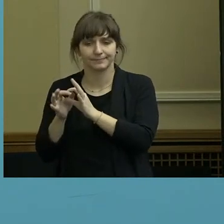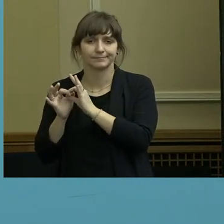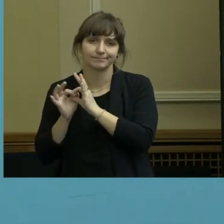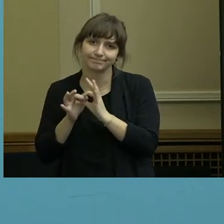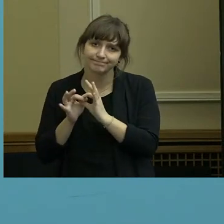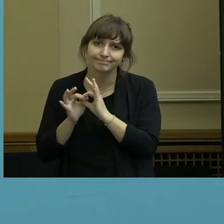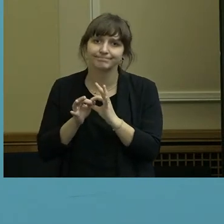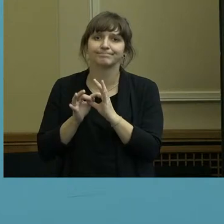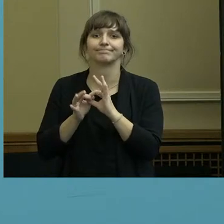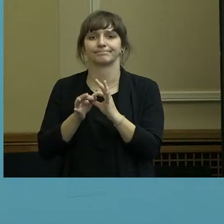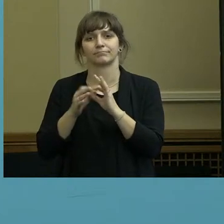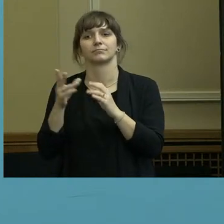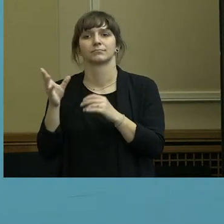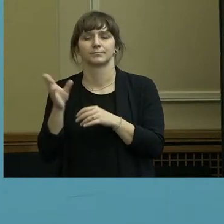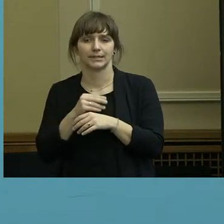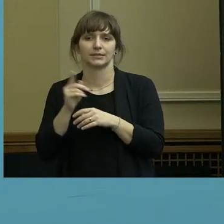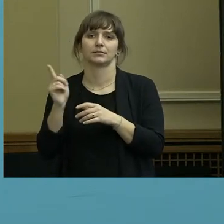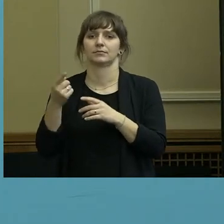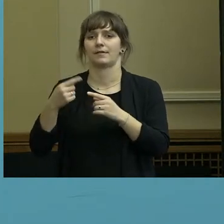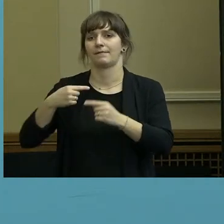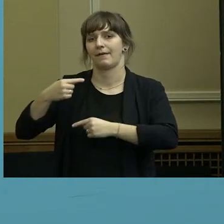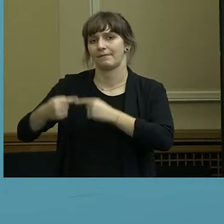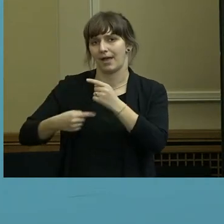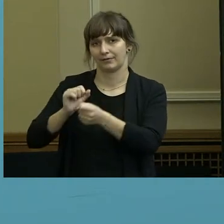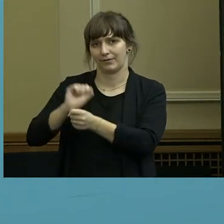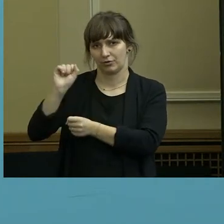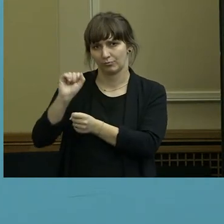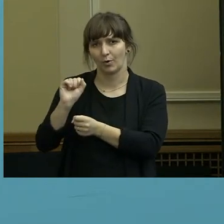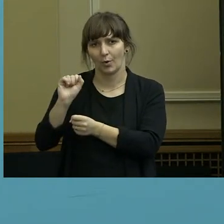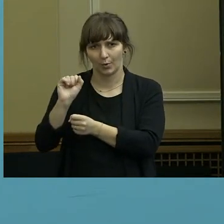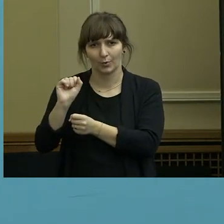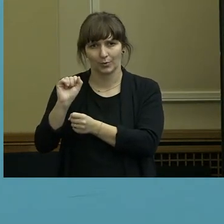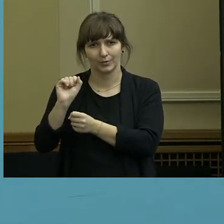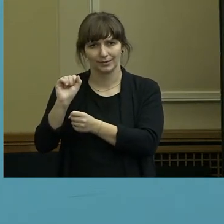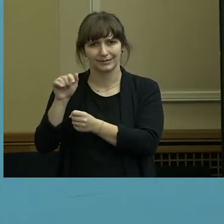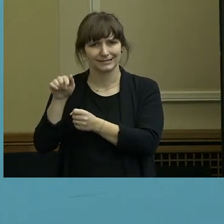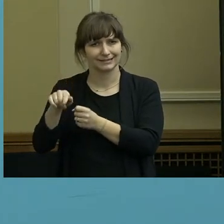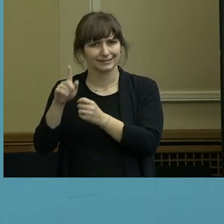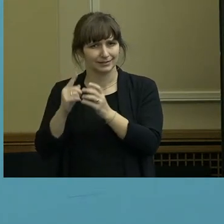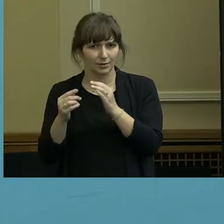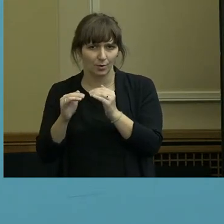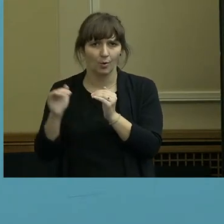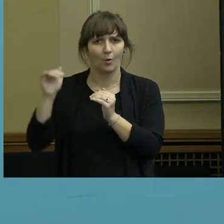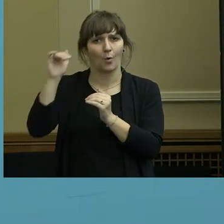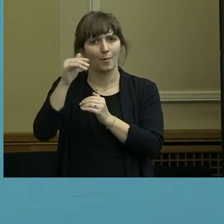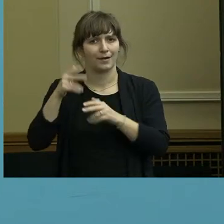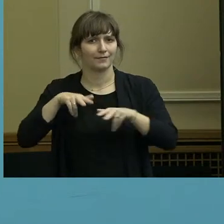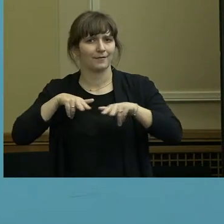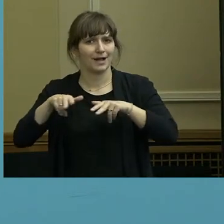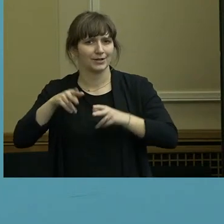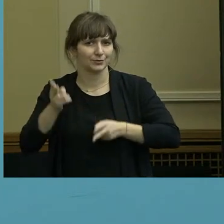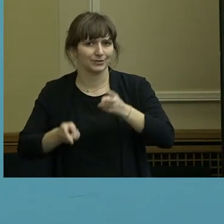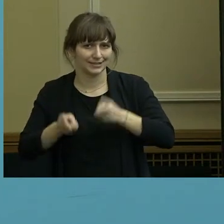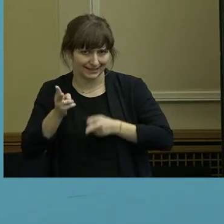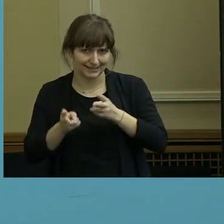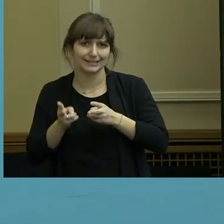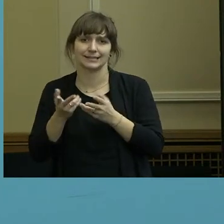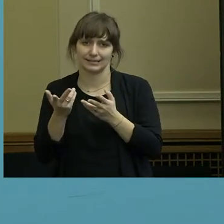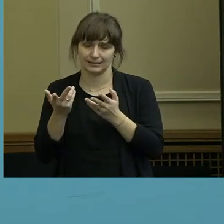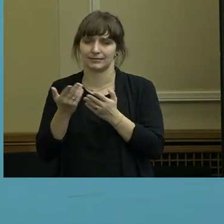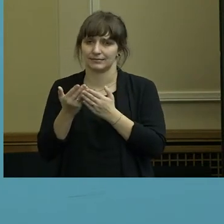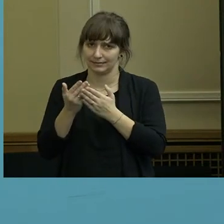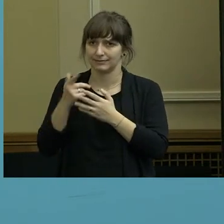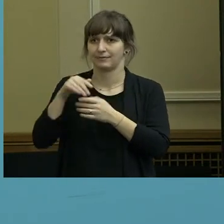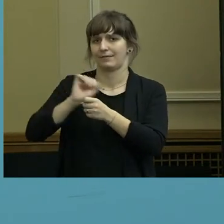Widerspruch gegen das Verfahren, was jetzt dann beim Oberverwaltungsgericht, also die Schriftsätze ans Oberverwaltungsgericht